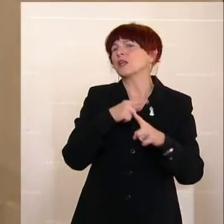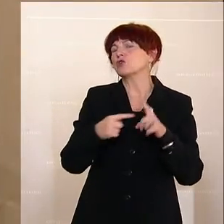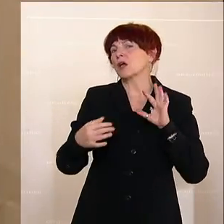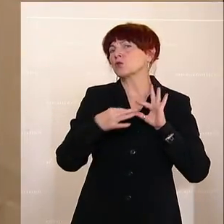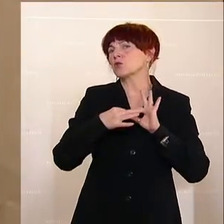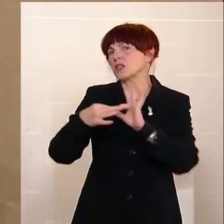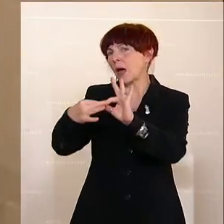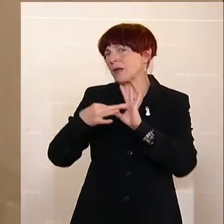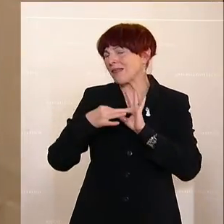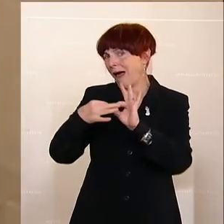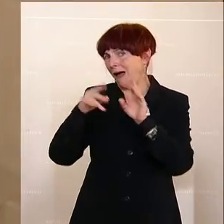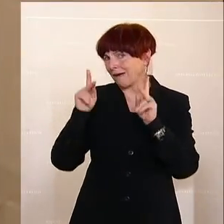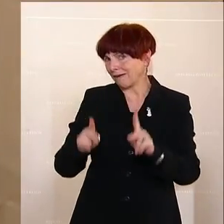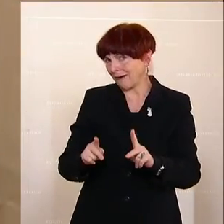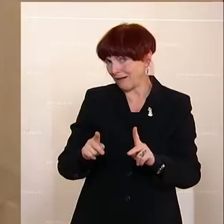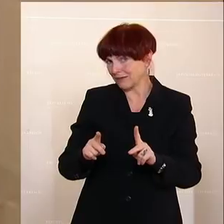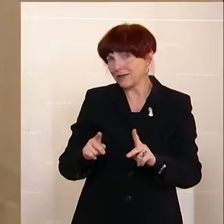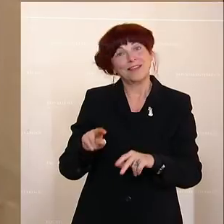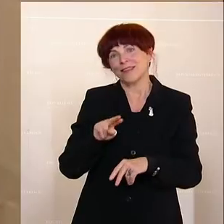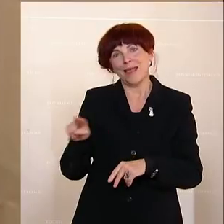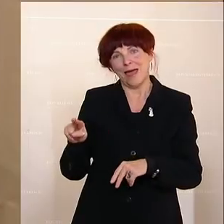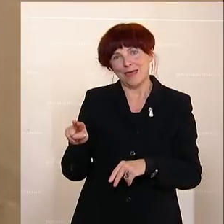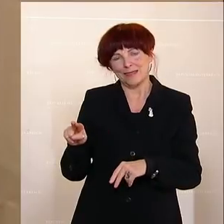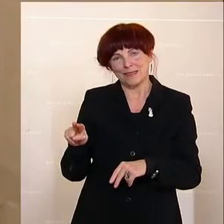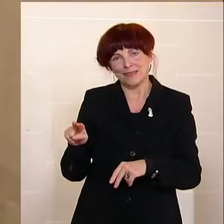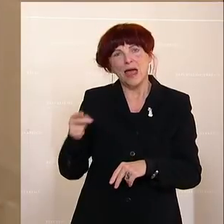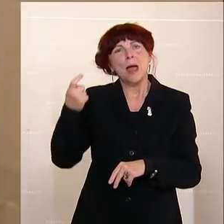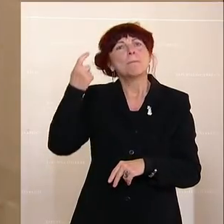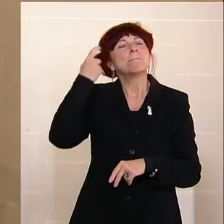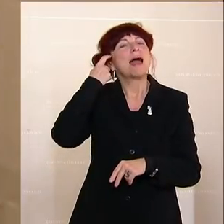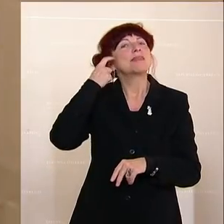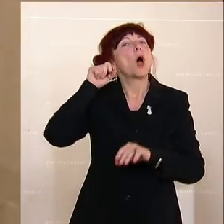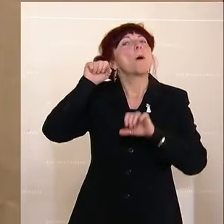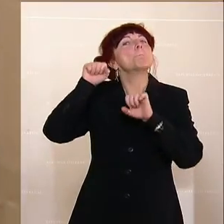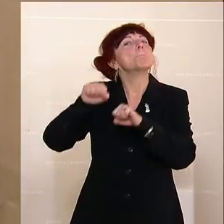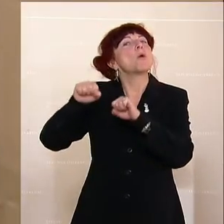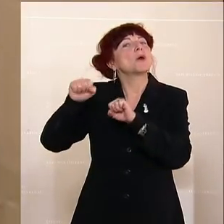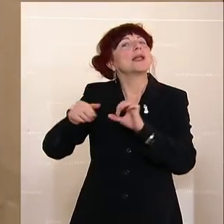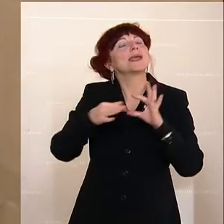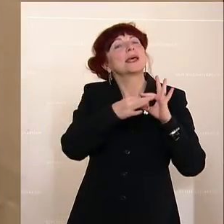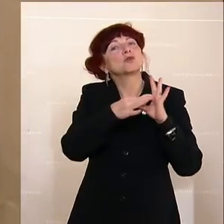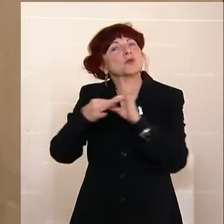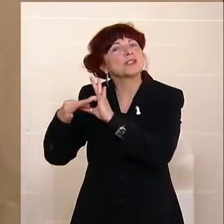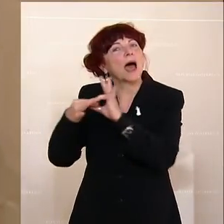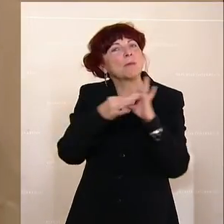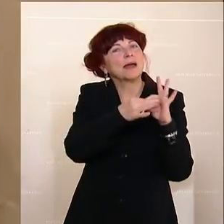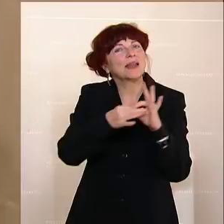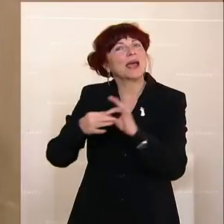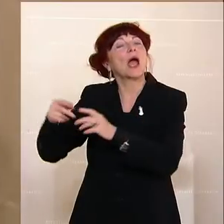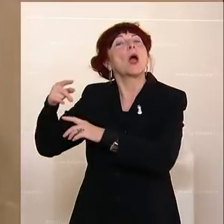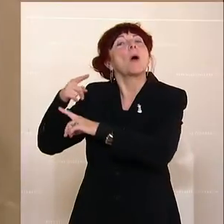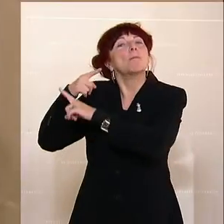hergestellt werden kann, sondern ob es einen möglichen Zusammenhang mit der politischen